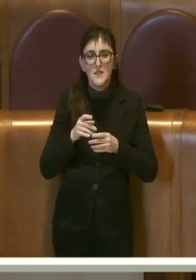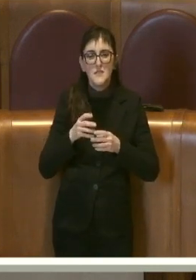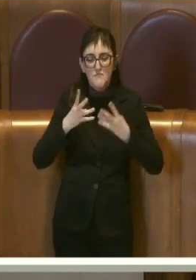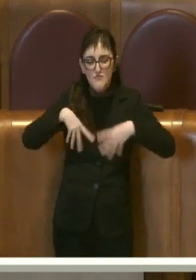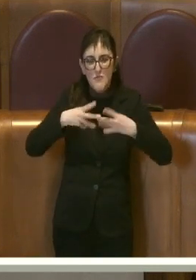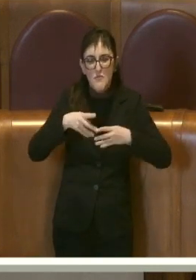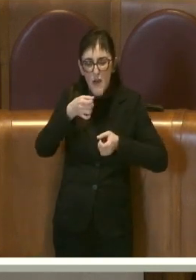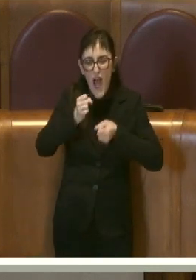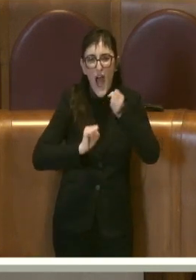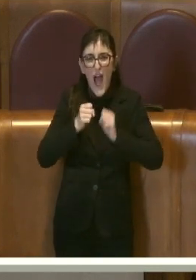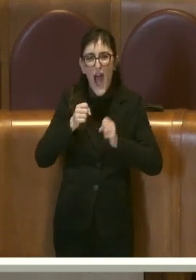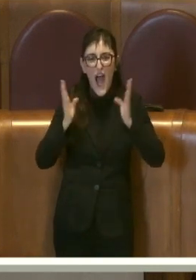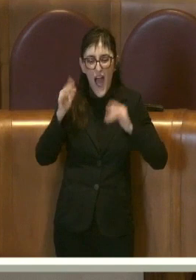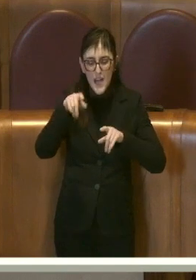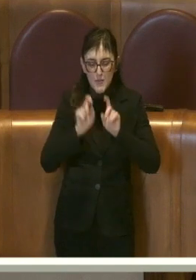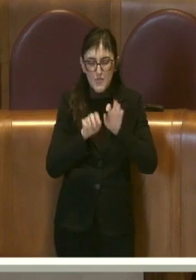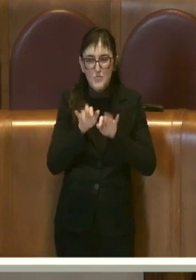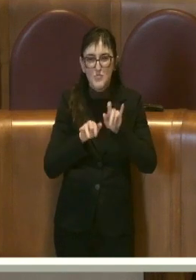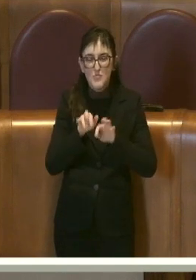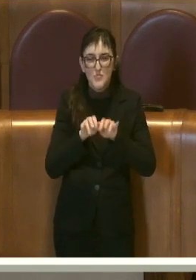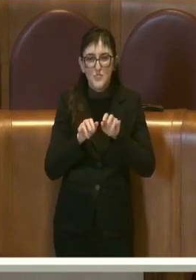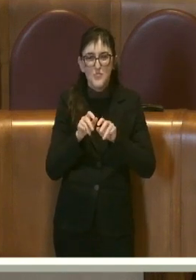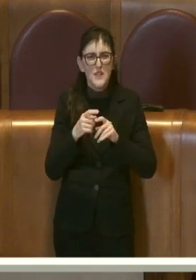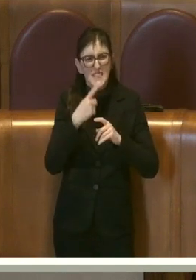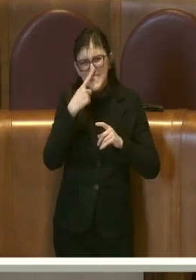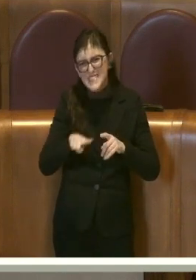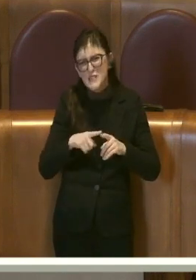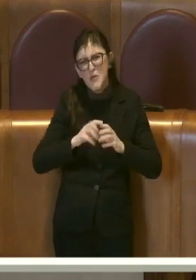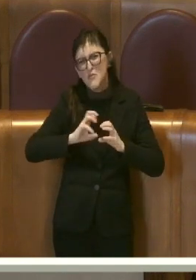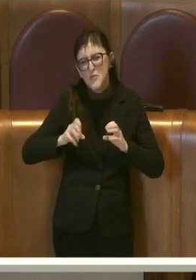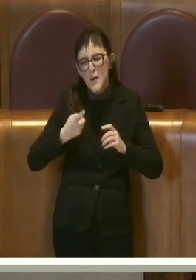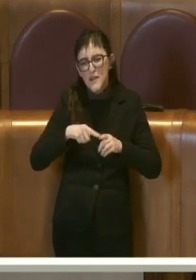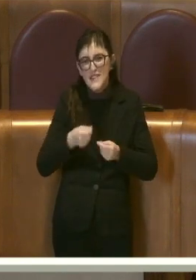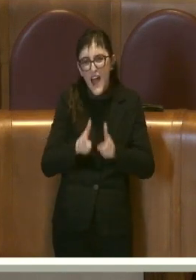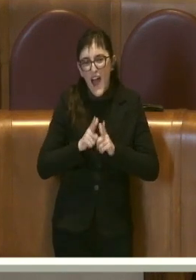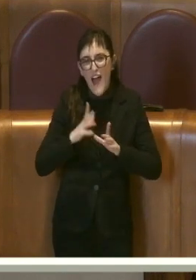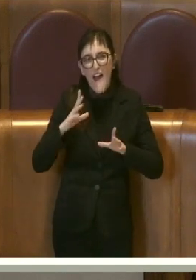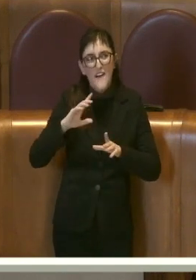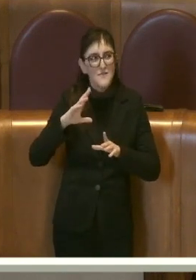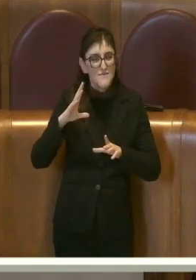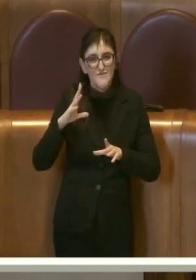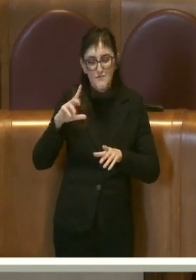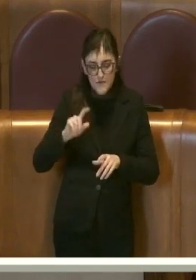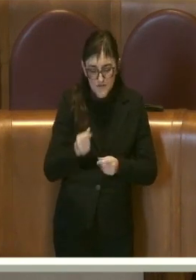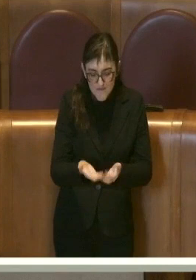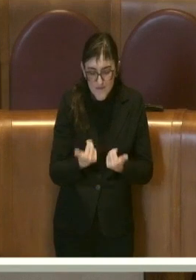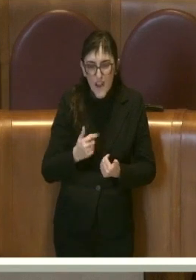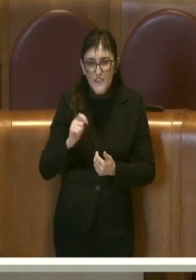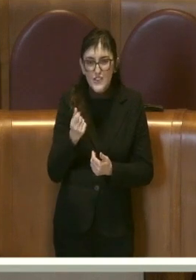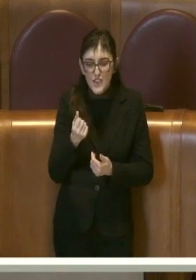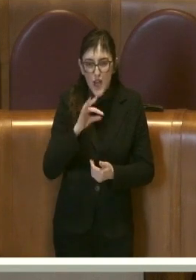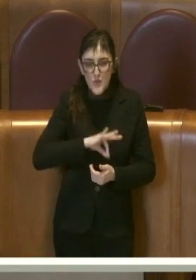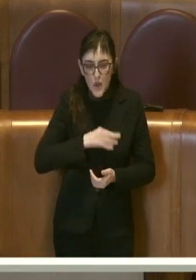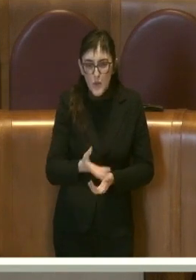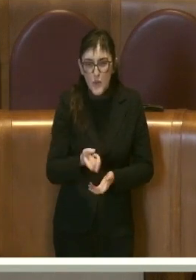di vario tipo con cui si può vincere denaro è molto cresciuta negli anni all'interno della